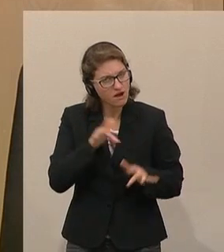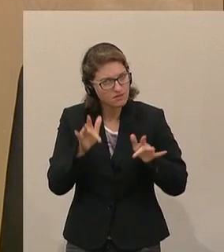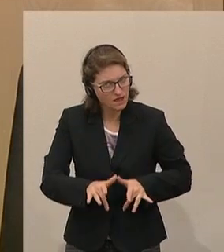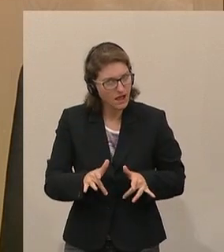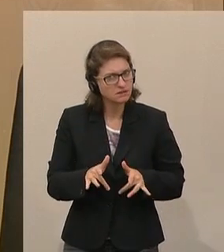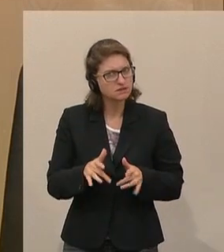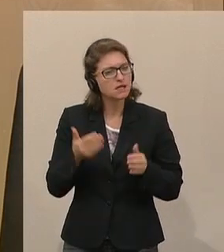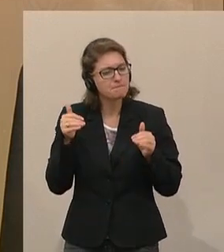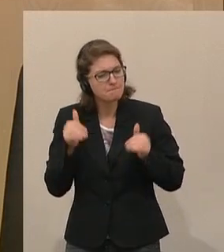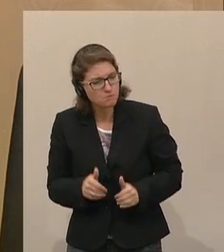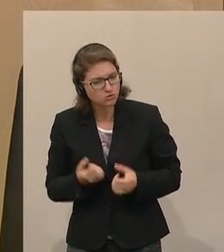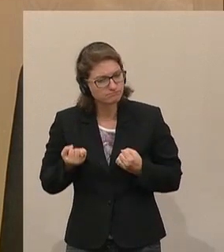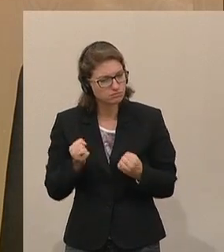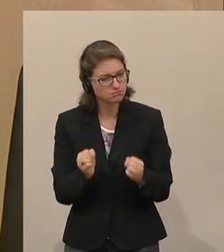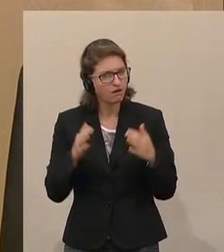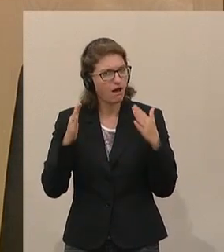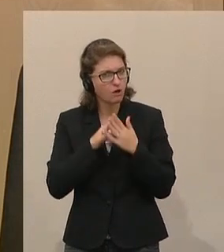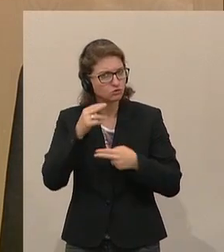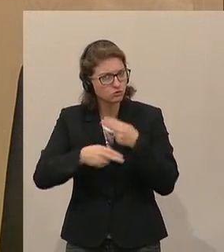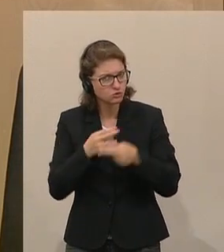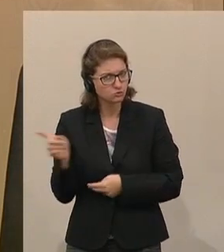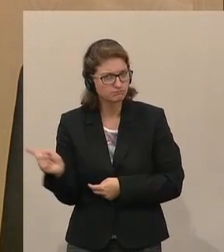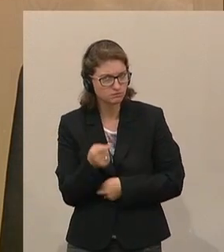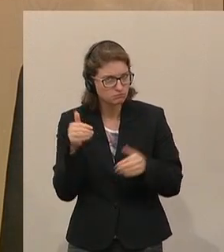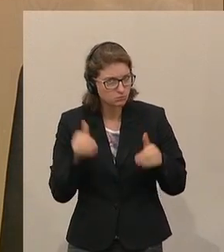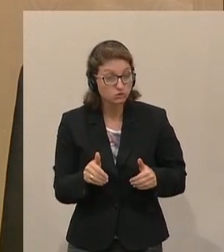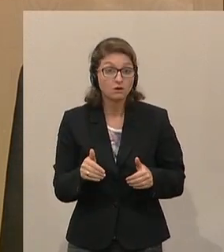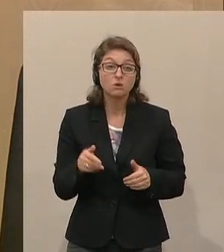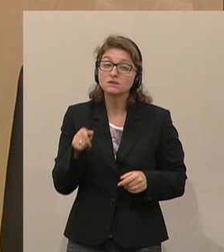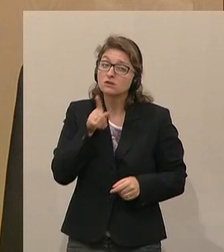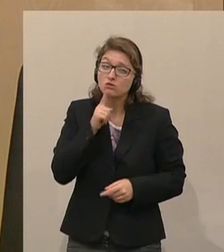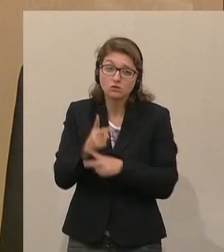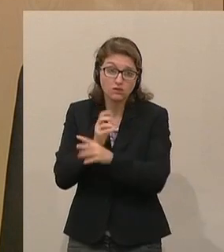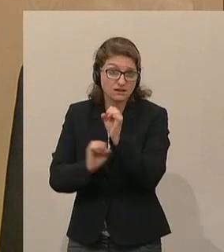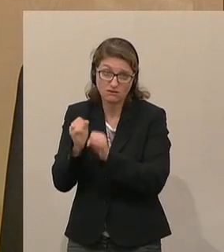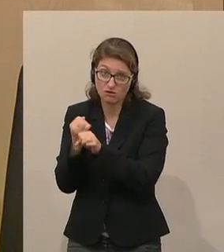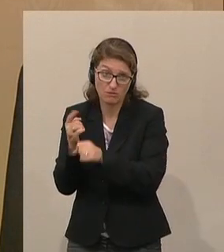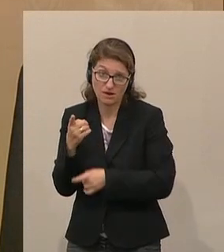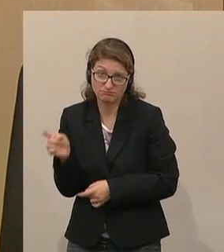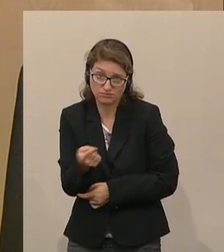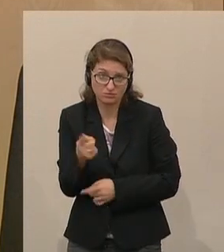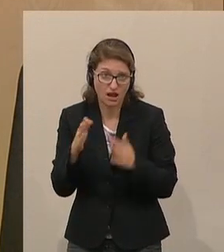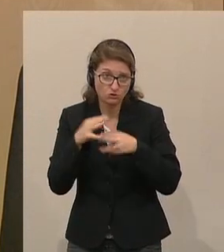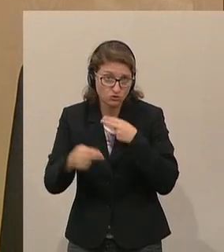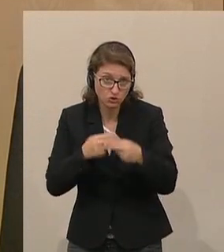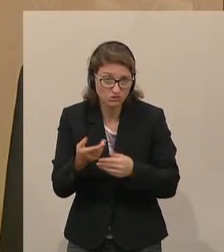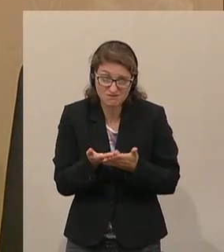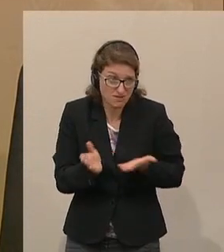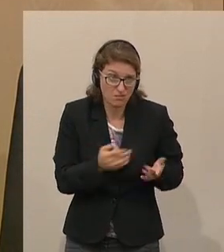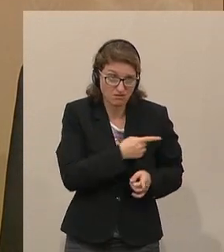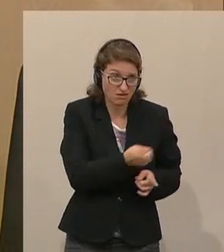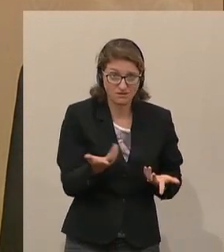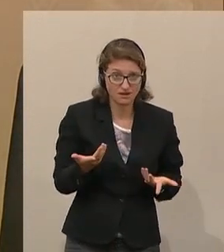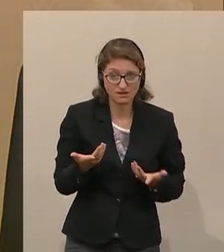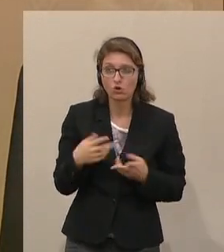um eine Hausdurchsuchung anzuordnen. Und das macht ausschließlich die Staatsanwaltschaft und niemand anderer. Und ein Richter bewertet das dann noch